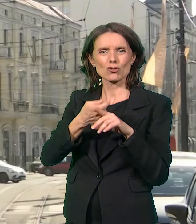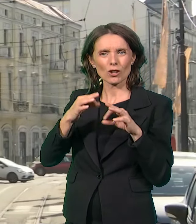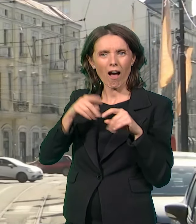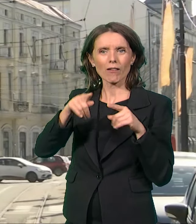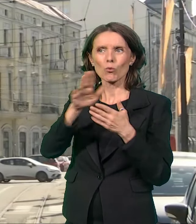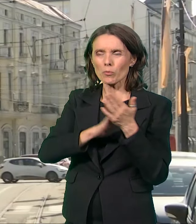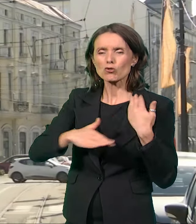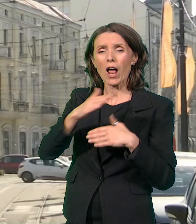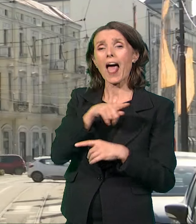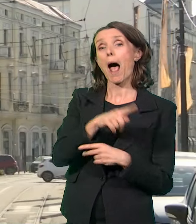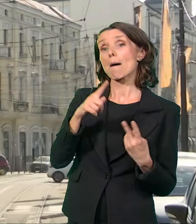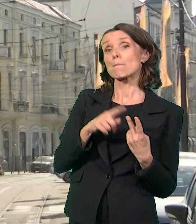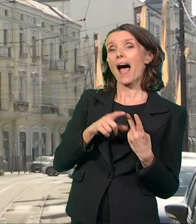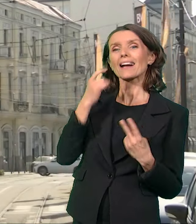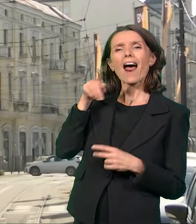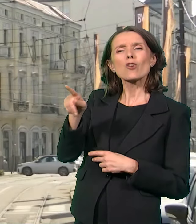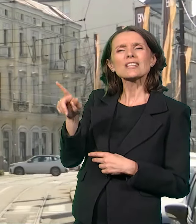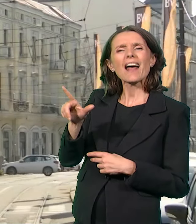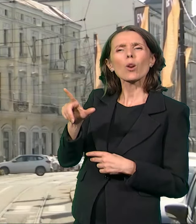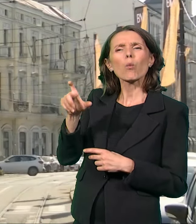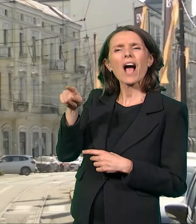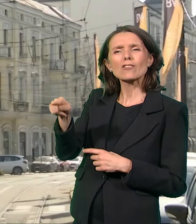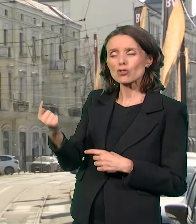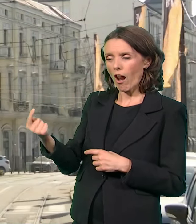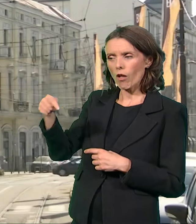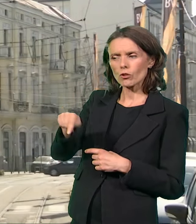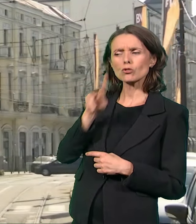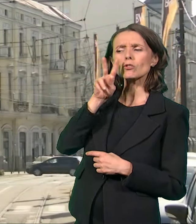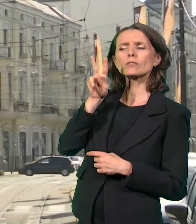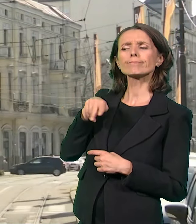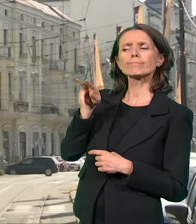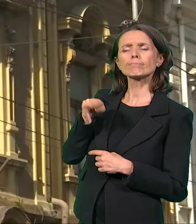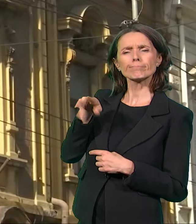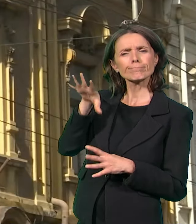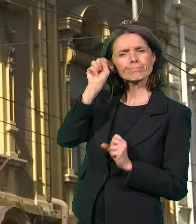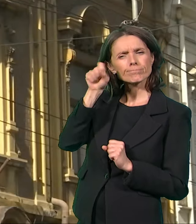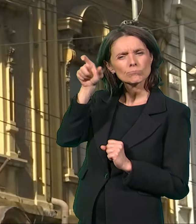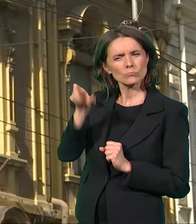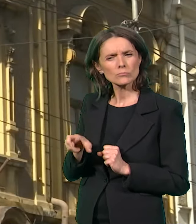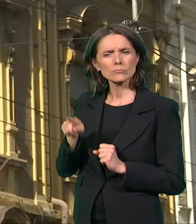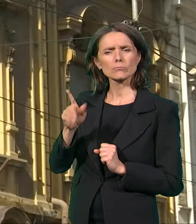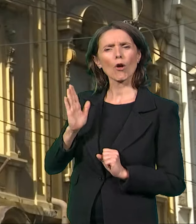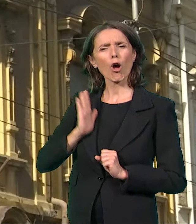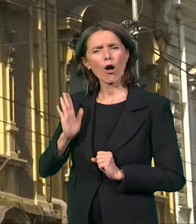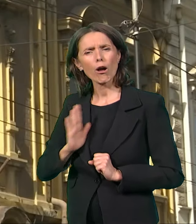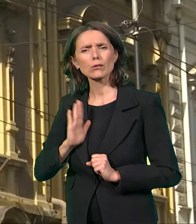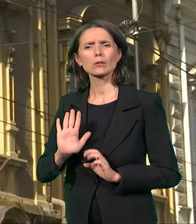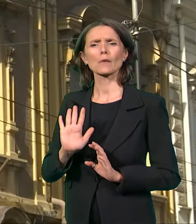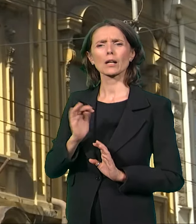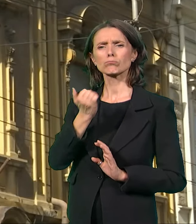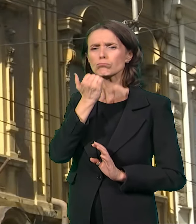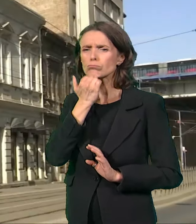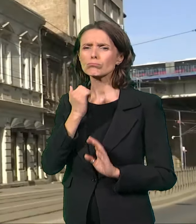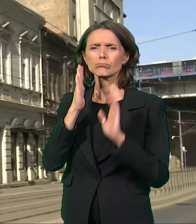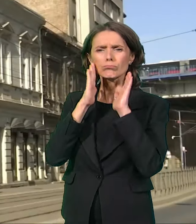Čijelovicu, jednog otmenog čoveka, uljudnog, pravednog. Činjenica da on